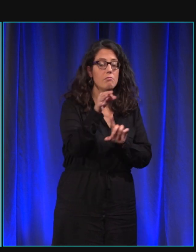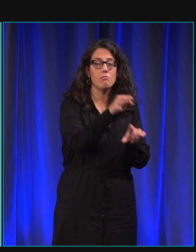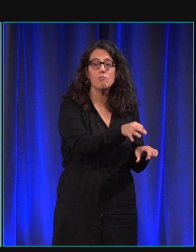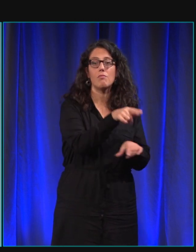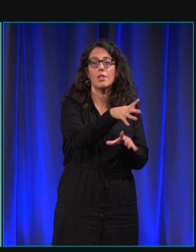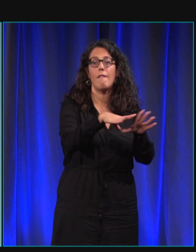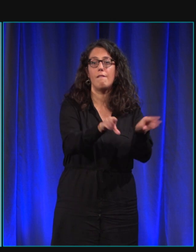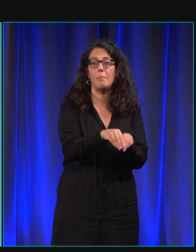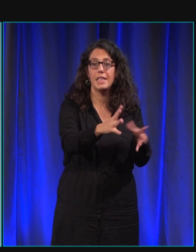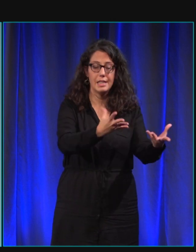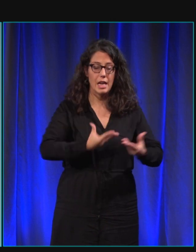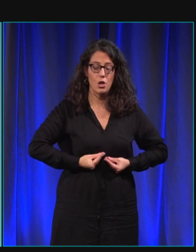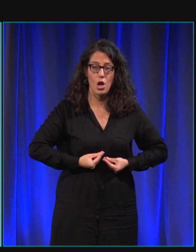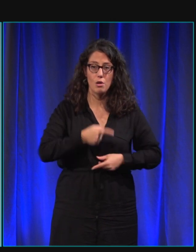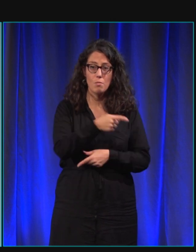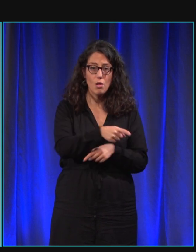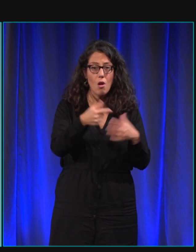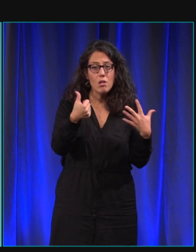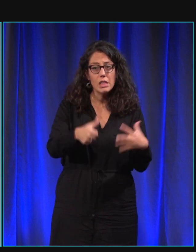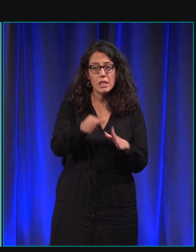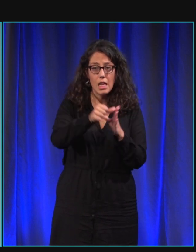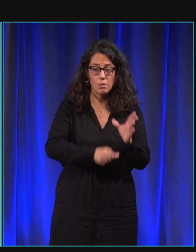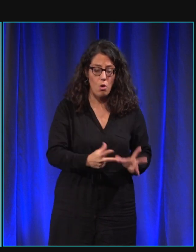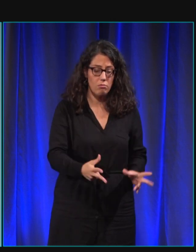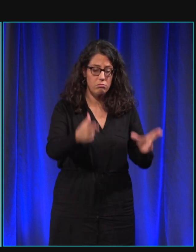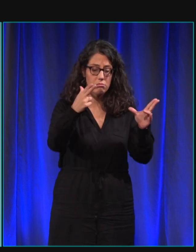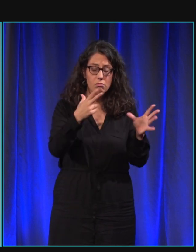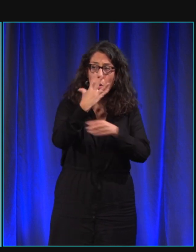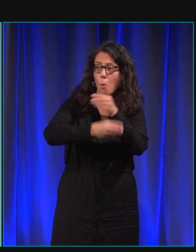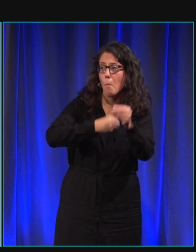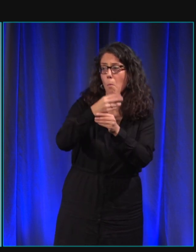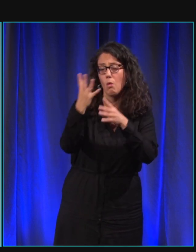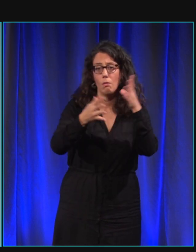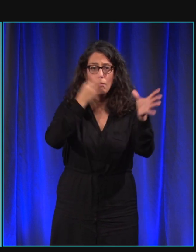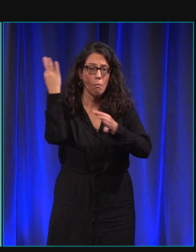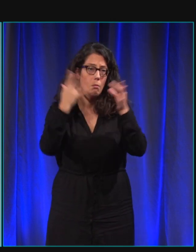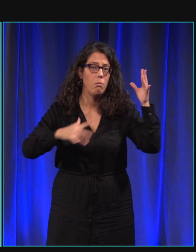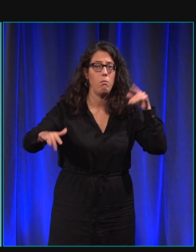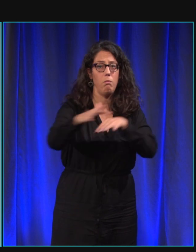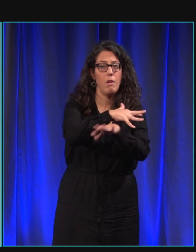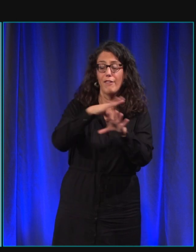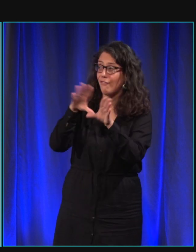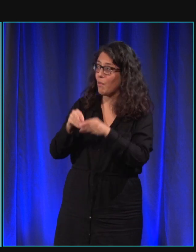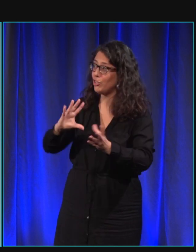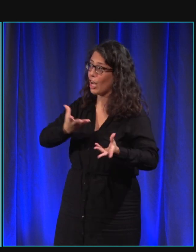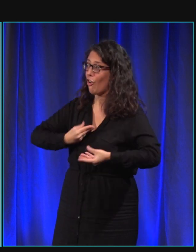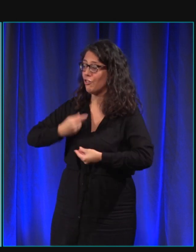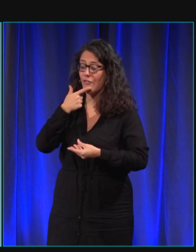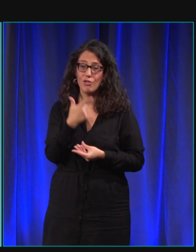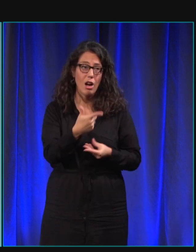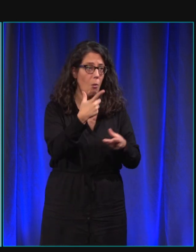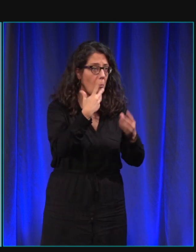Pendant 16 mois, il va découvrir le monde avec sa famille d'accueil. Il va découvrir les magasins, les environnements.